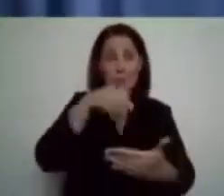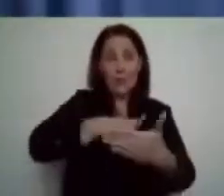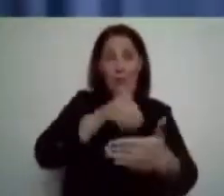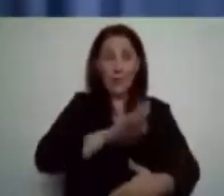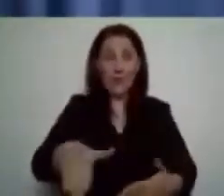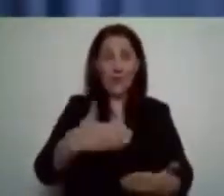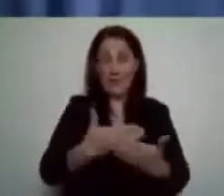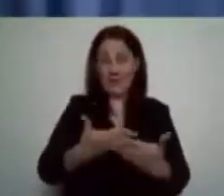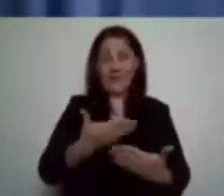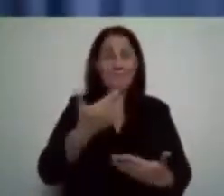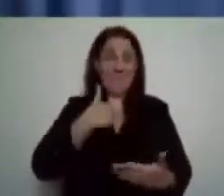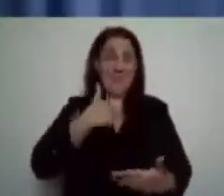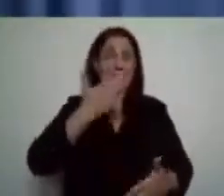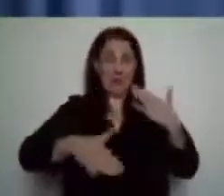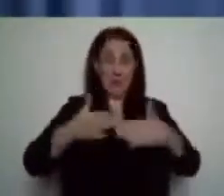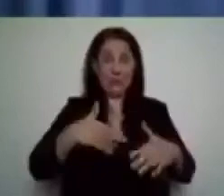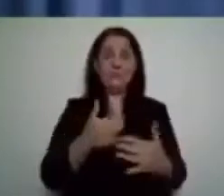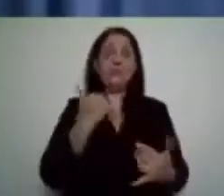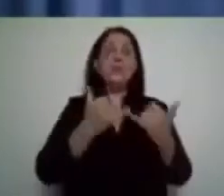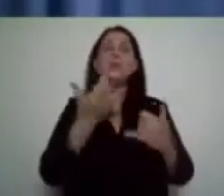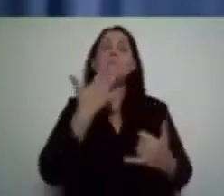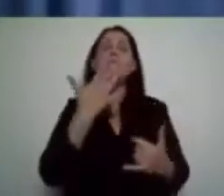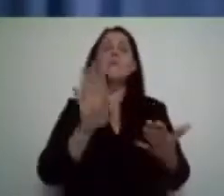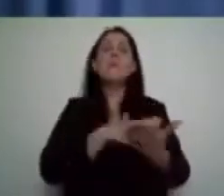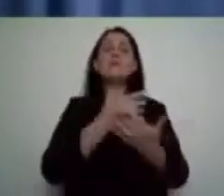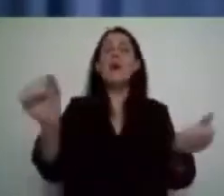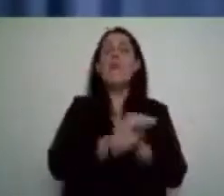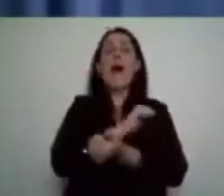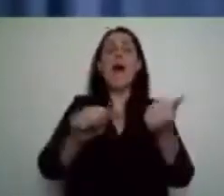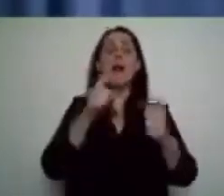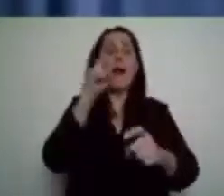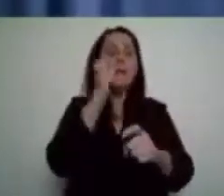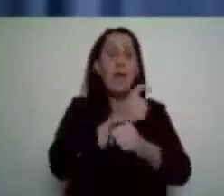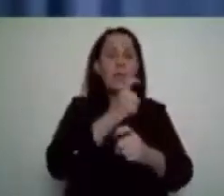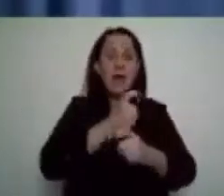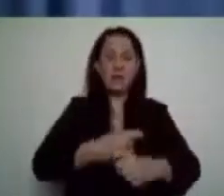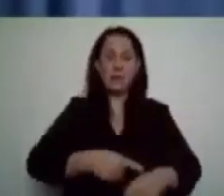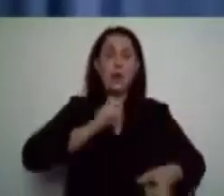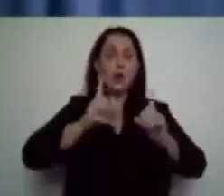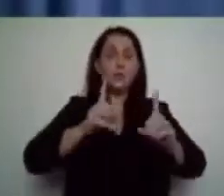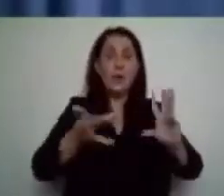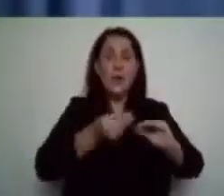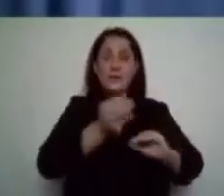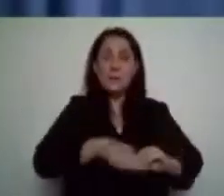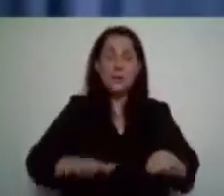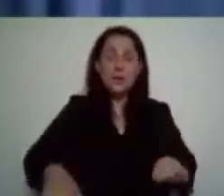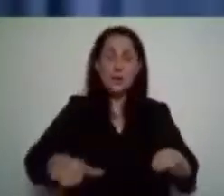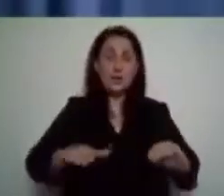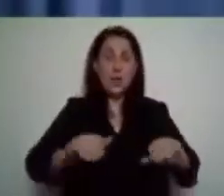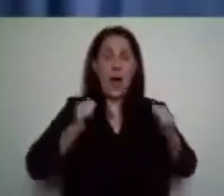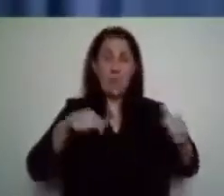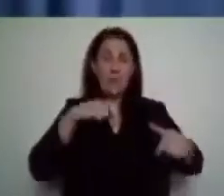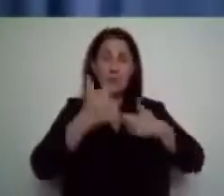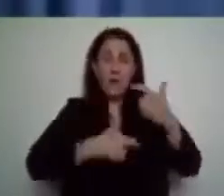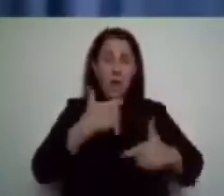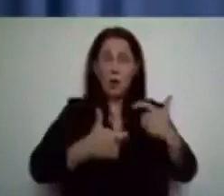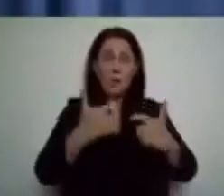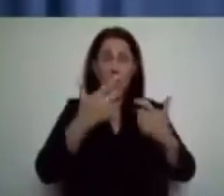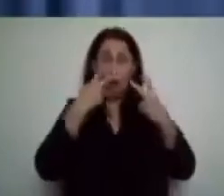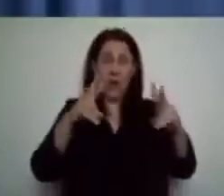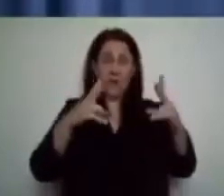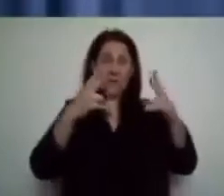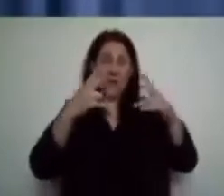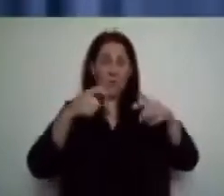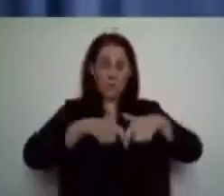Jeżeli na przykład mówimy o walce z nienawiścią, jeżeli rozmawiamy z dziećmi o tym, żeby nie dzieliły się treściami intymnymi w internecie, bo